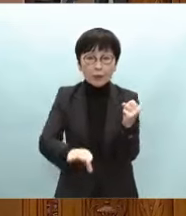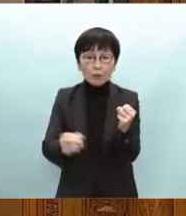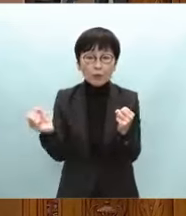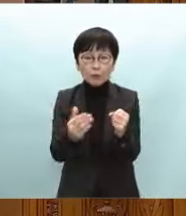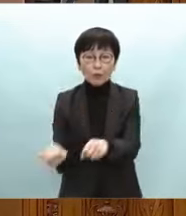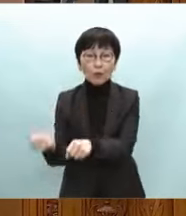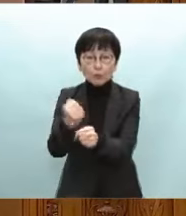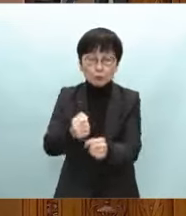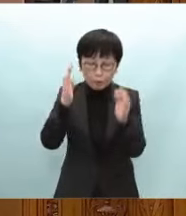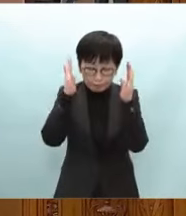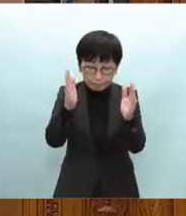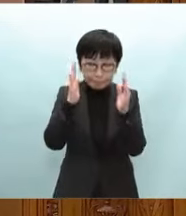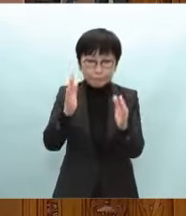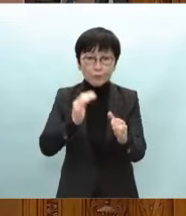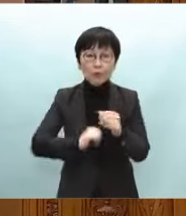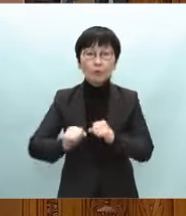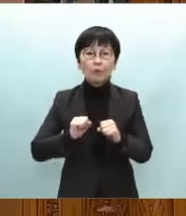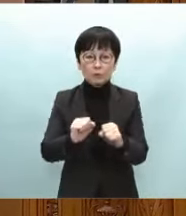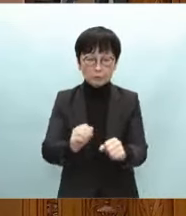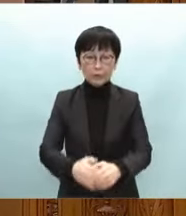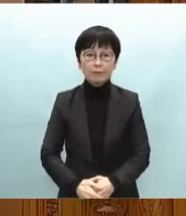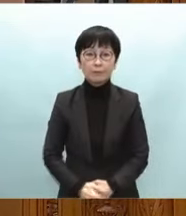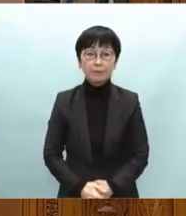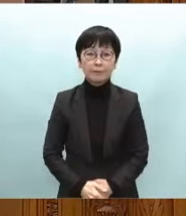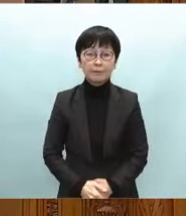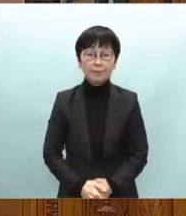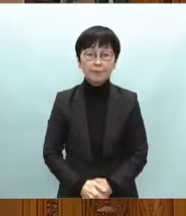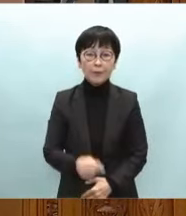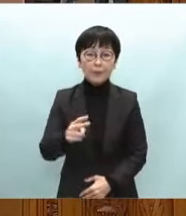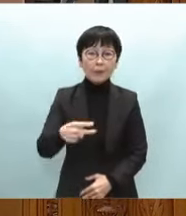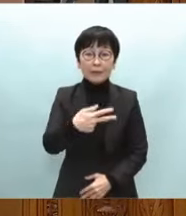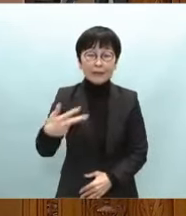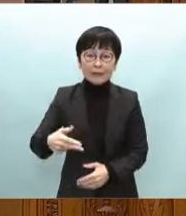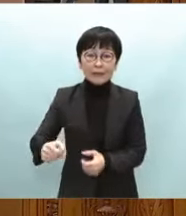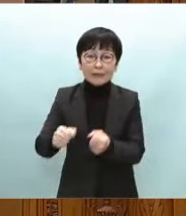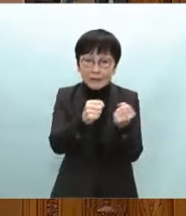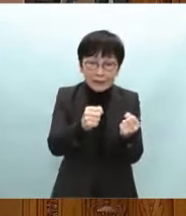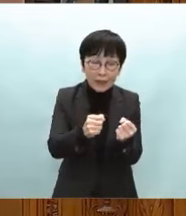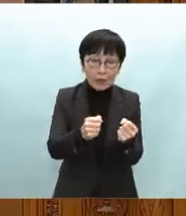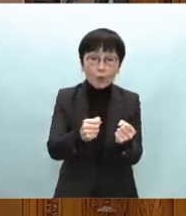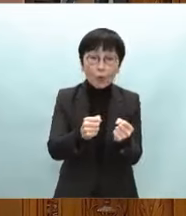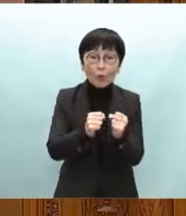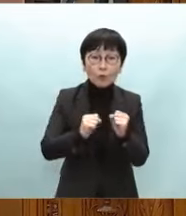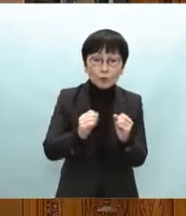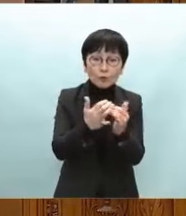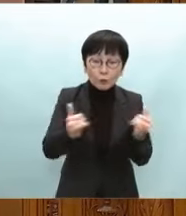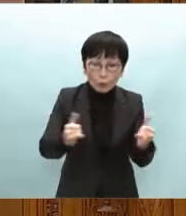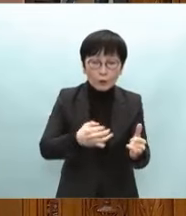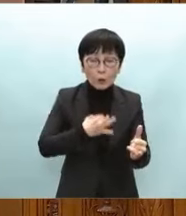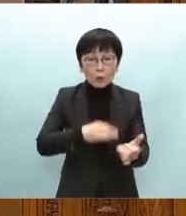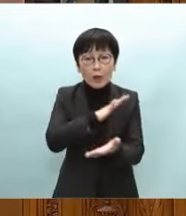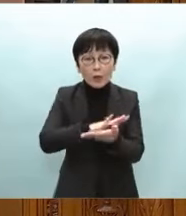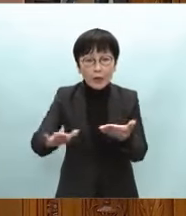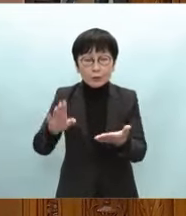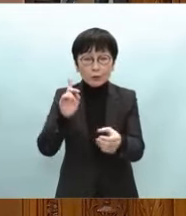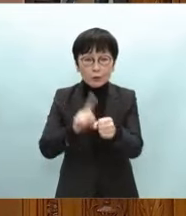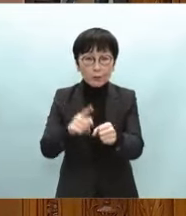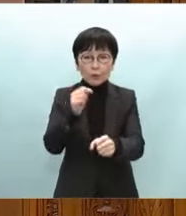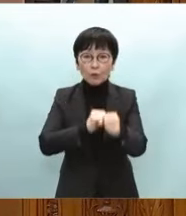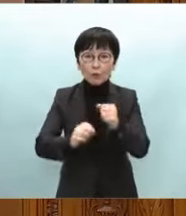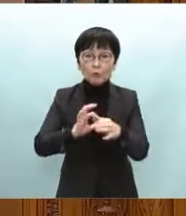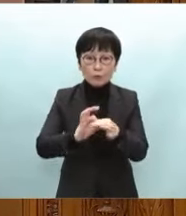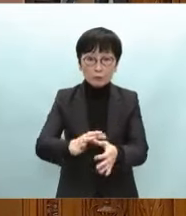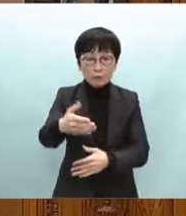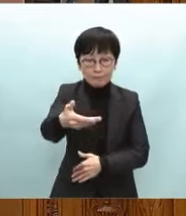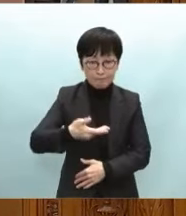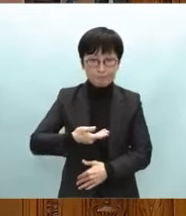全力で取り組んでまいります二次避難等をされる方の不安解消に向けた取り組みについてお尋ねが